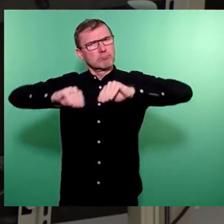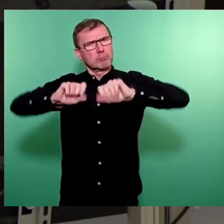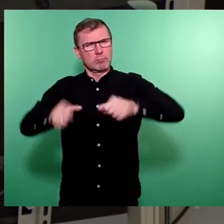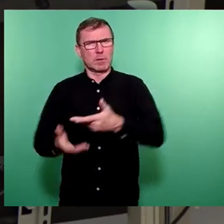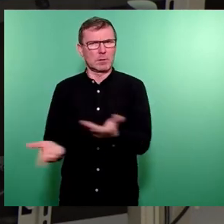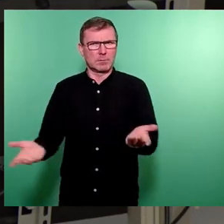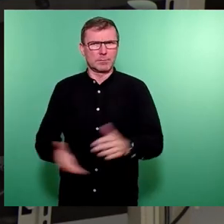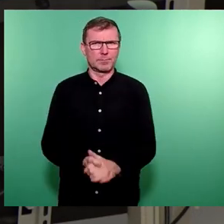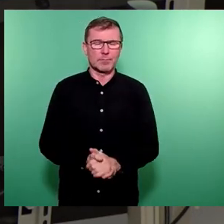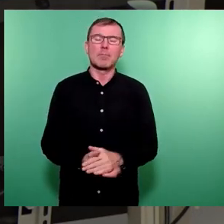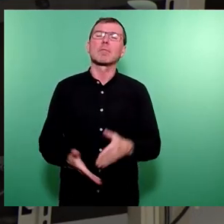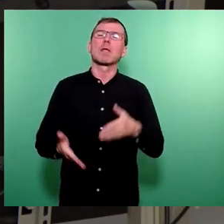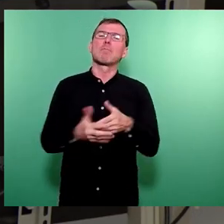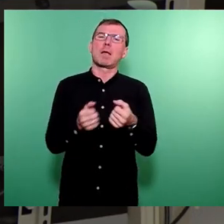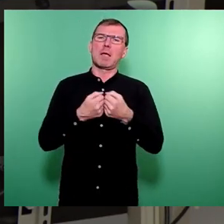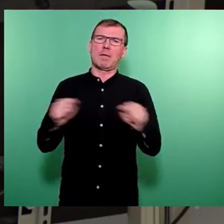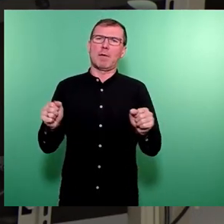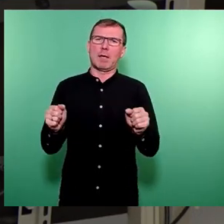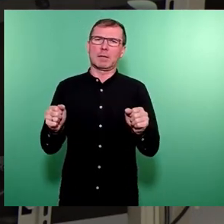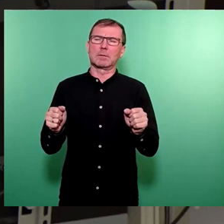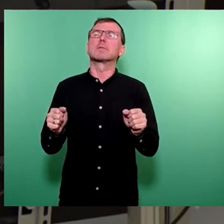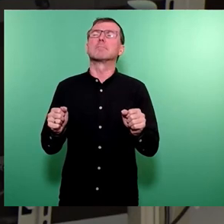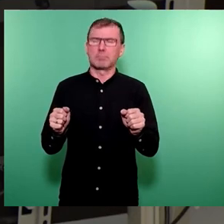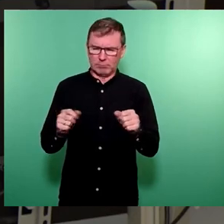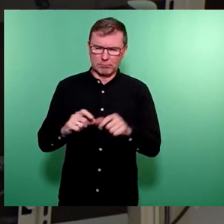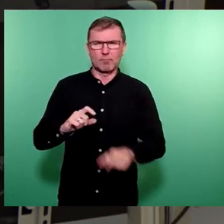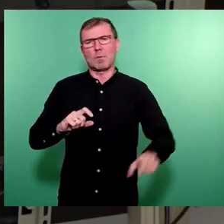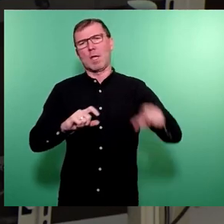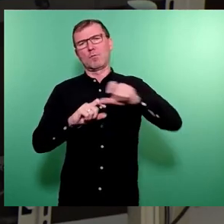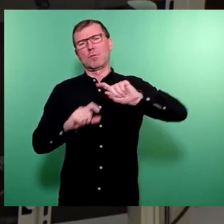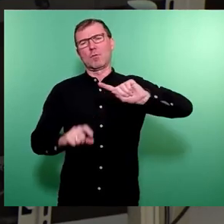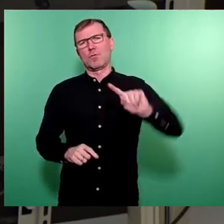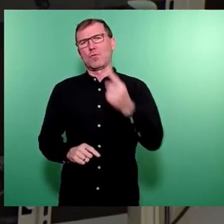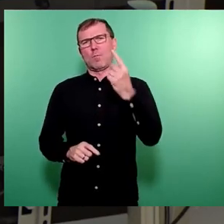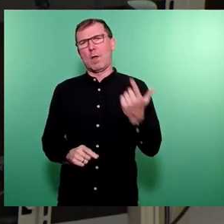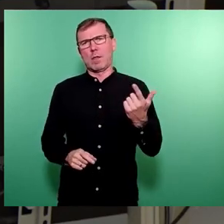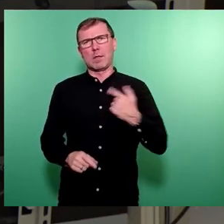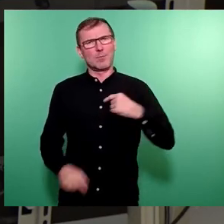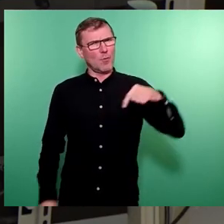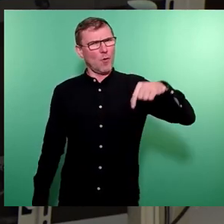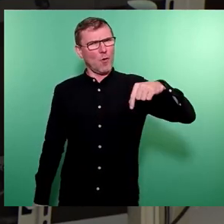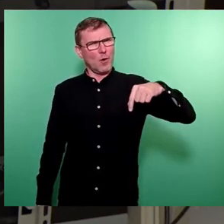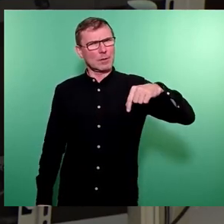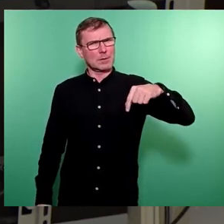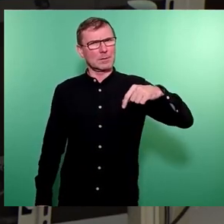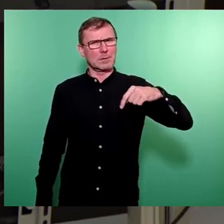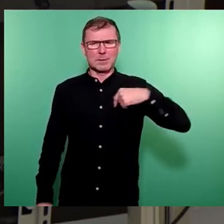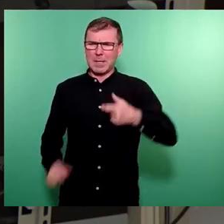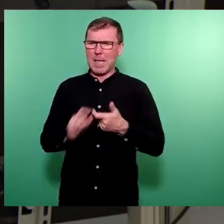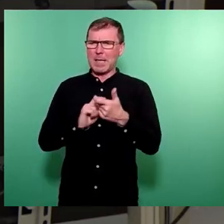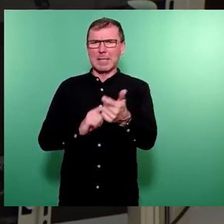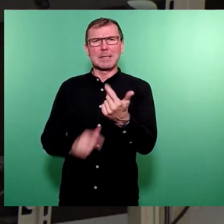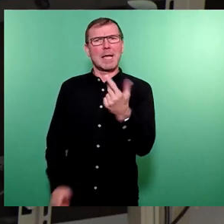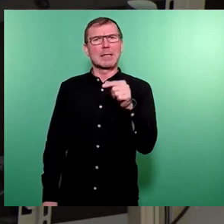Die barrierefreie Haltestellen stocken wir auch nochmal auf. Heute, als ich in die Linie 3, die als